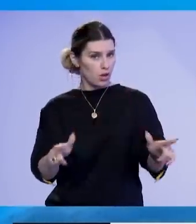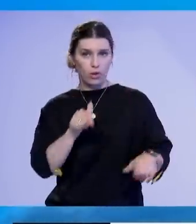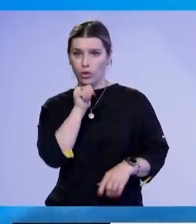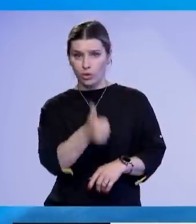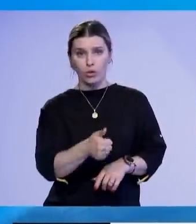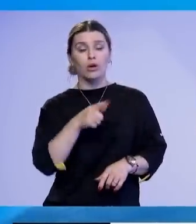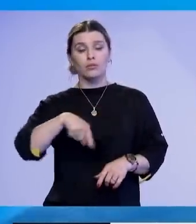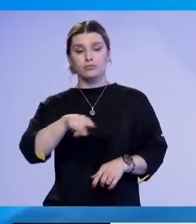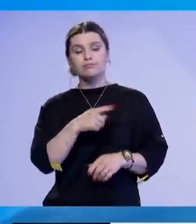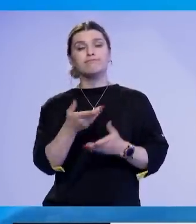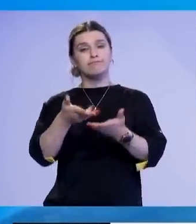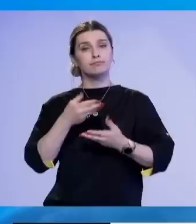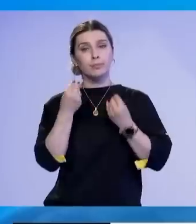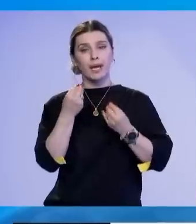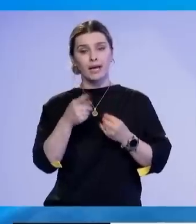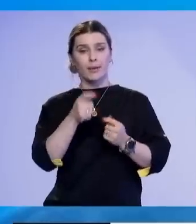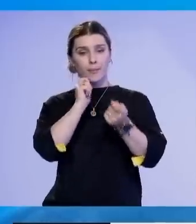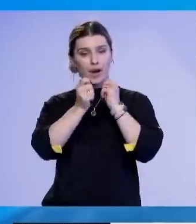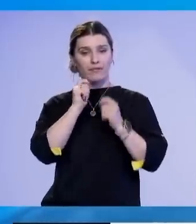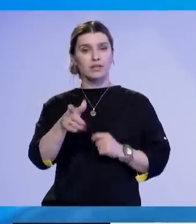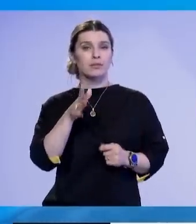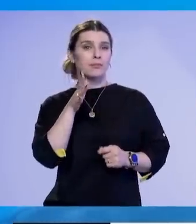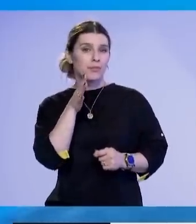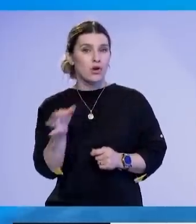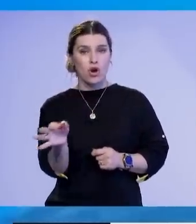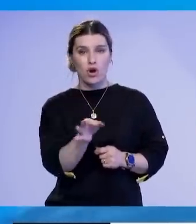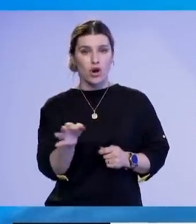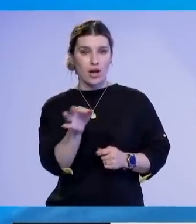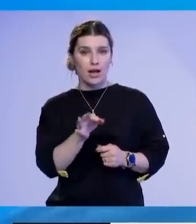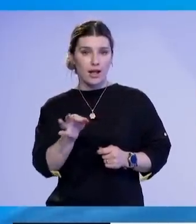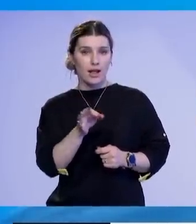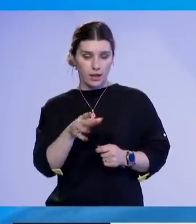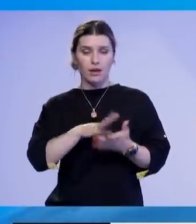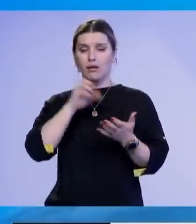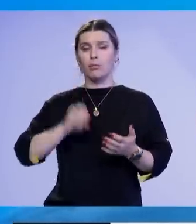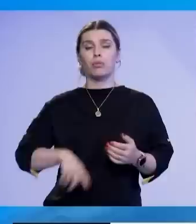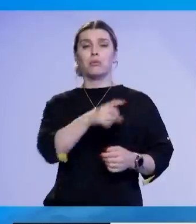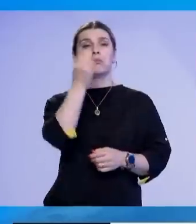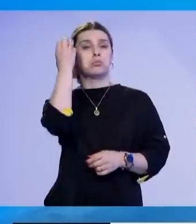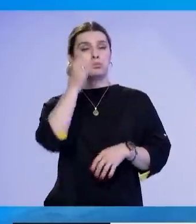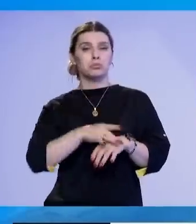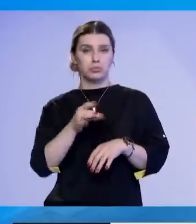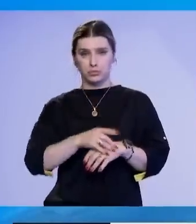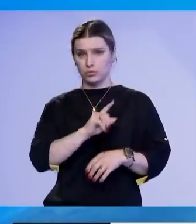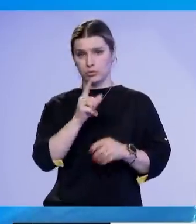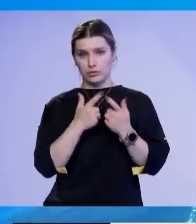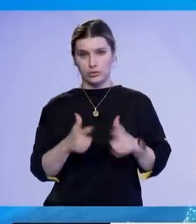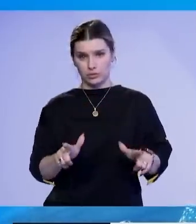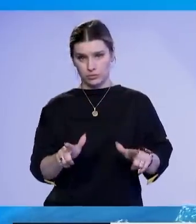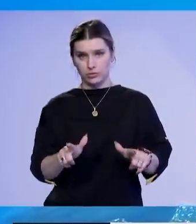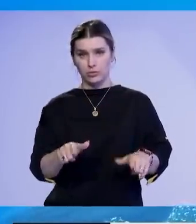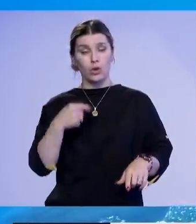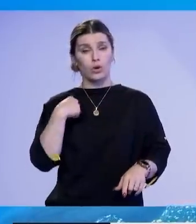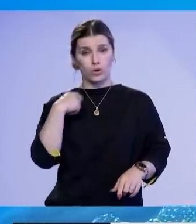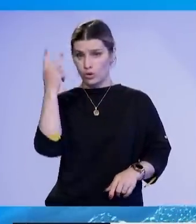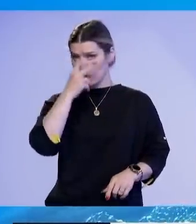shanse që i ofrënë marveshja e ofrit të hidhen poshtë për shkapë të ndonjë buda ladhëko. I understand. Unë e